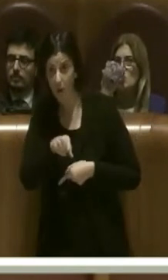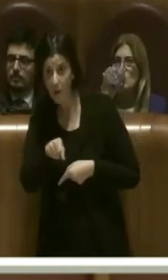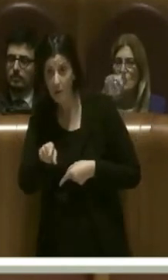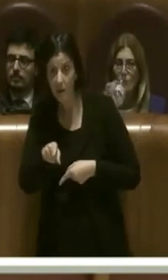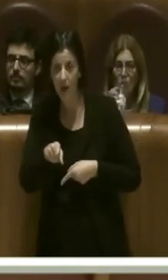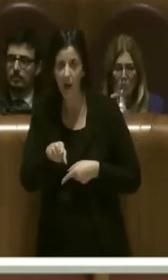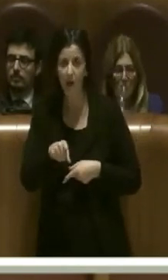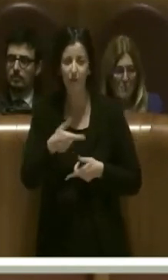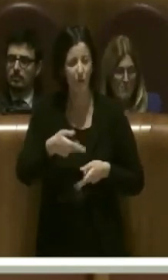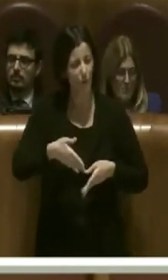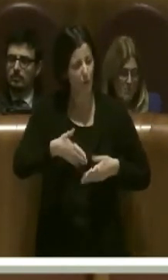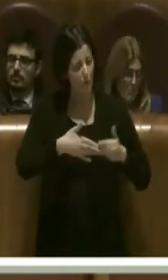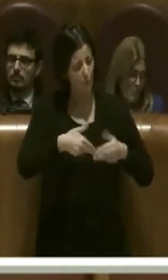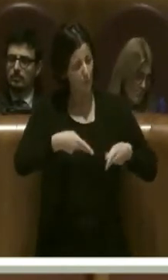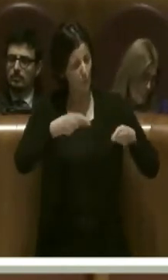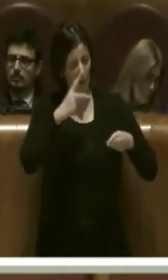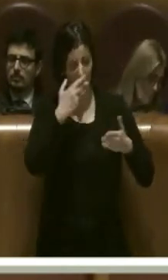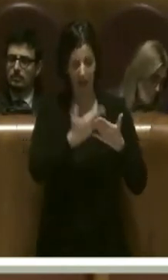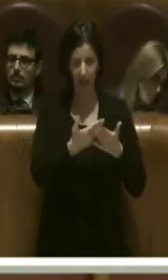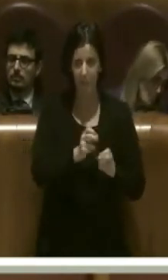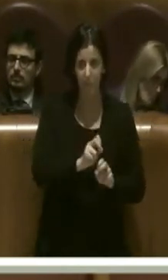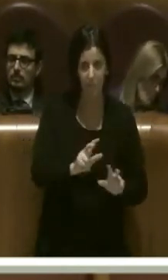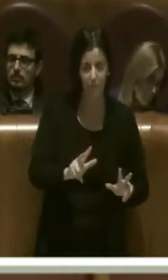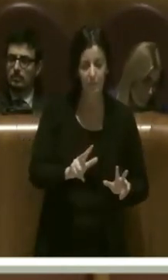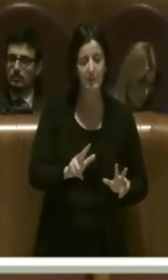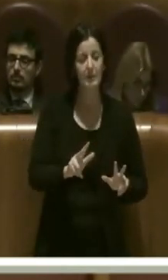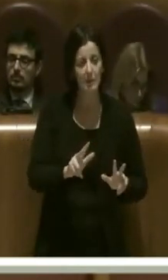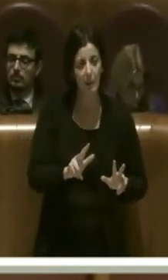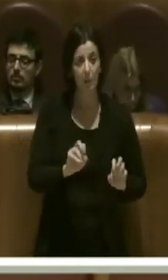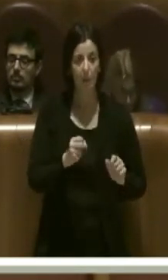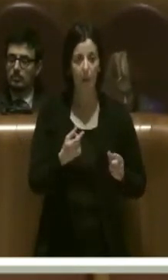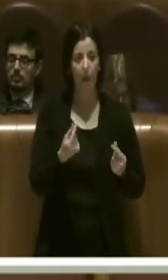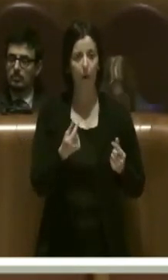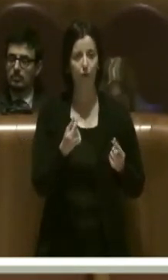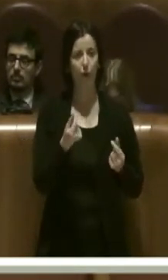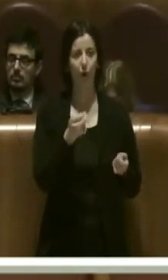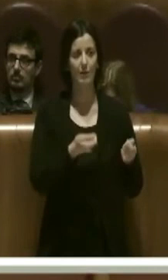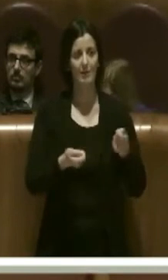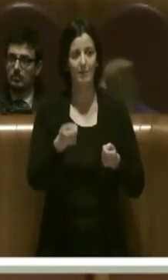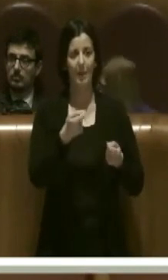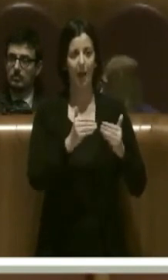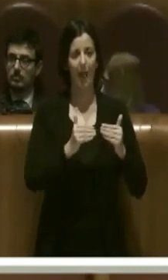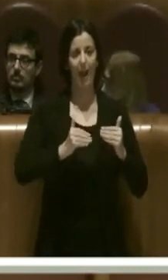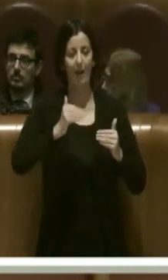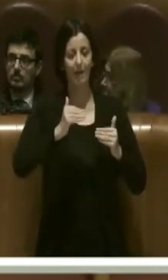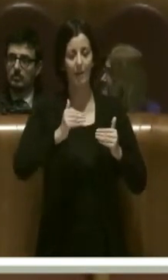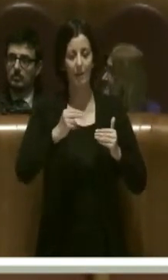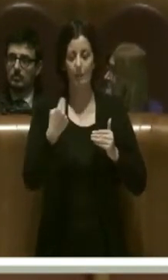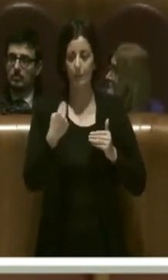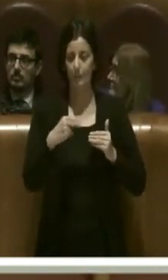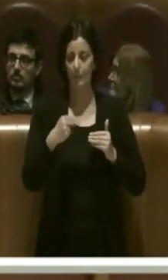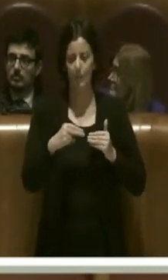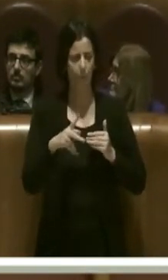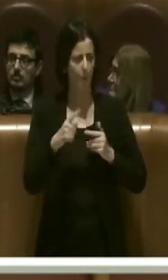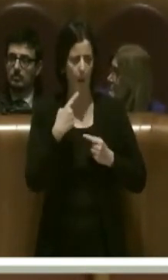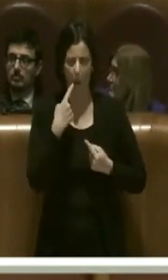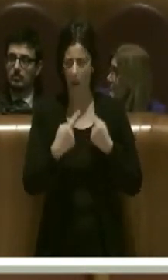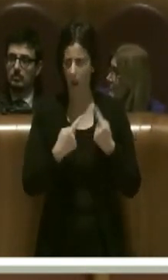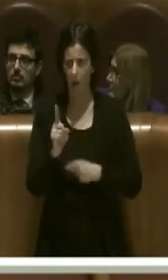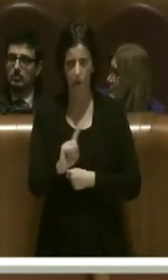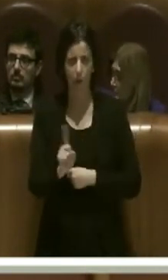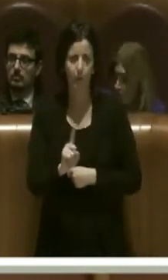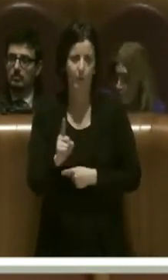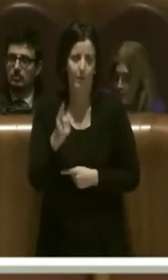sono più adeguate, in grado di avere quei livelli di spesa che c'erano nella precedente amministrazione. Questo lo dico senza polemiche, è un dato di fatto.